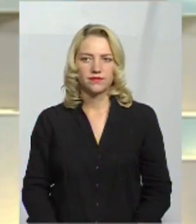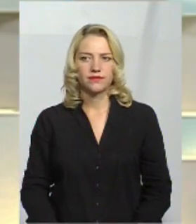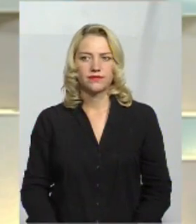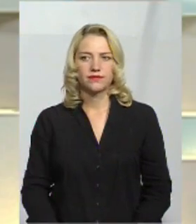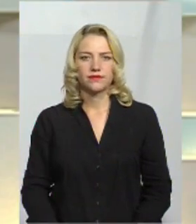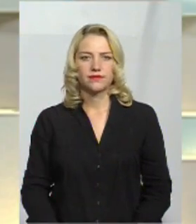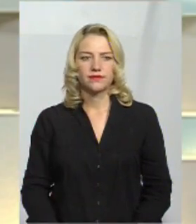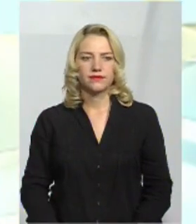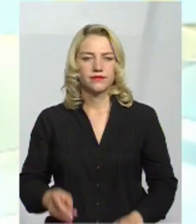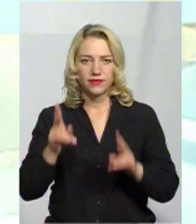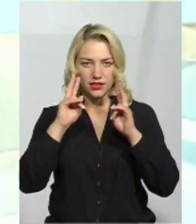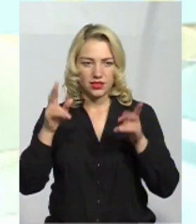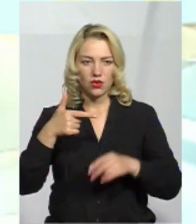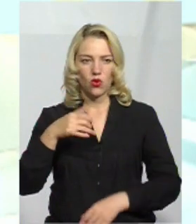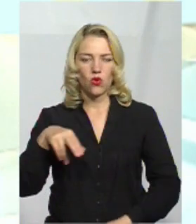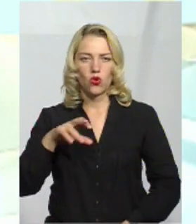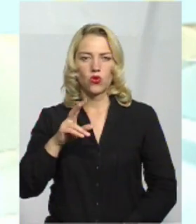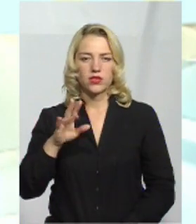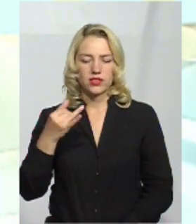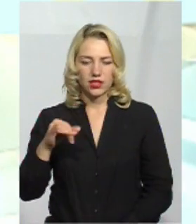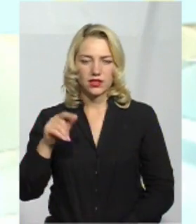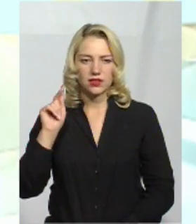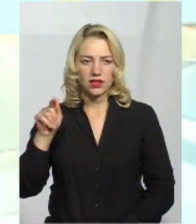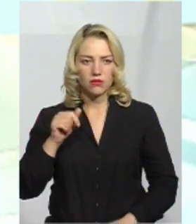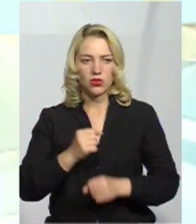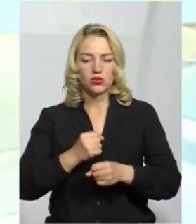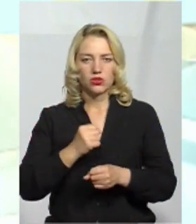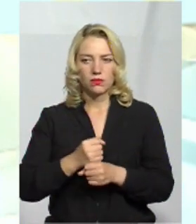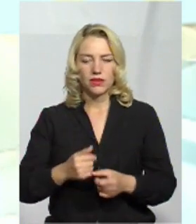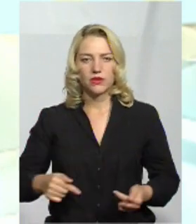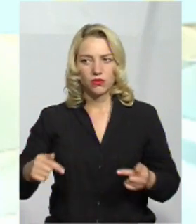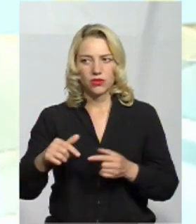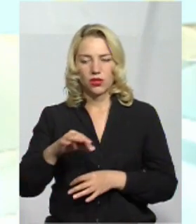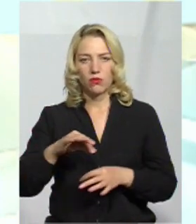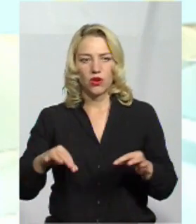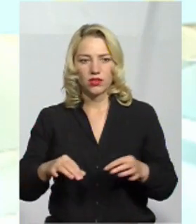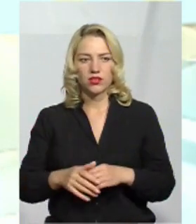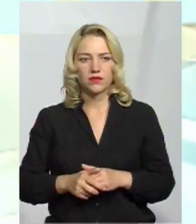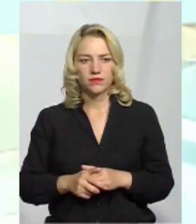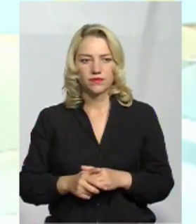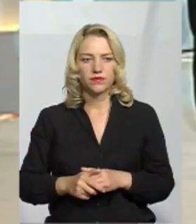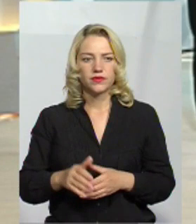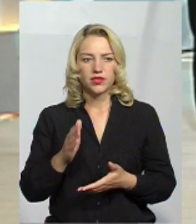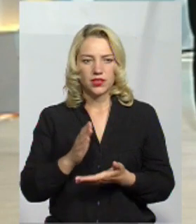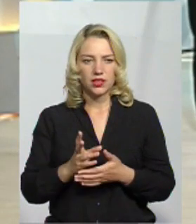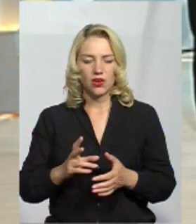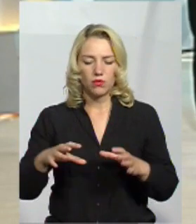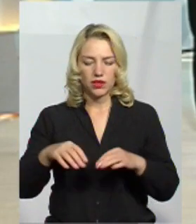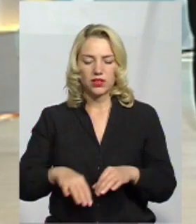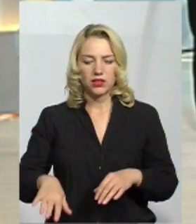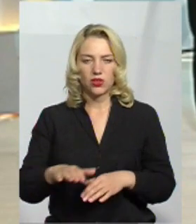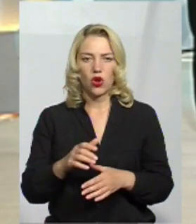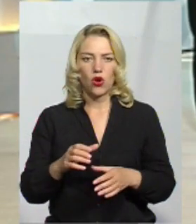Не знаю. Городоцький. Там розробили відповідний проєкт. І в цій об'єднаній тергромаді хочуть